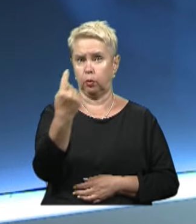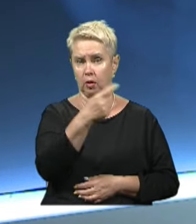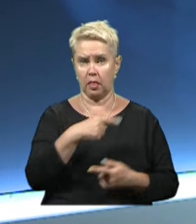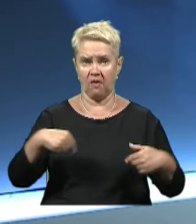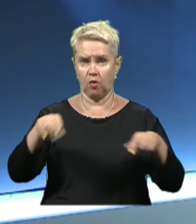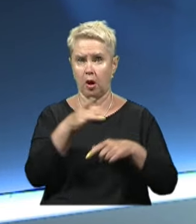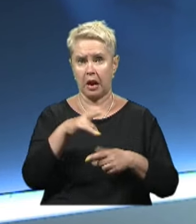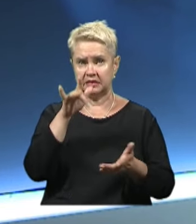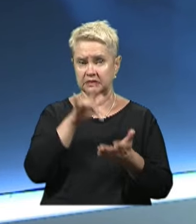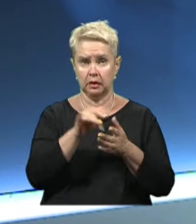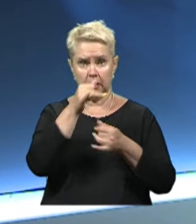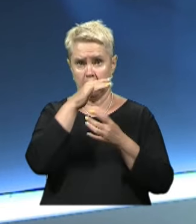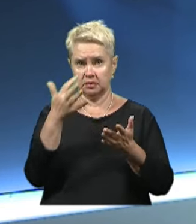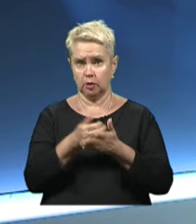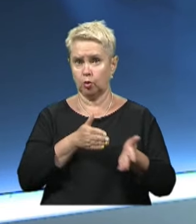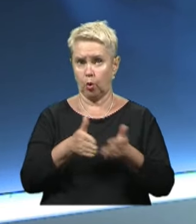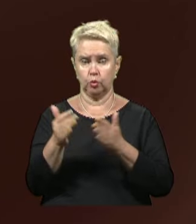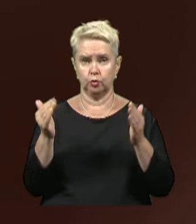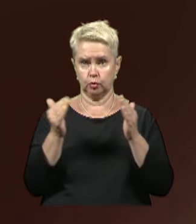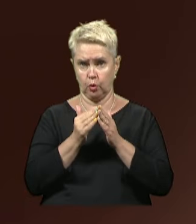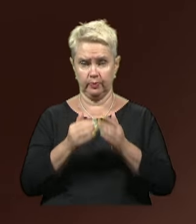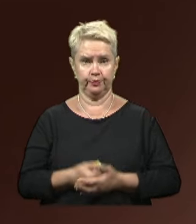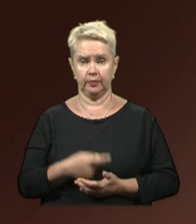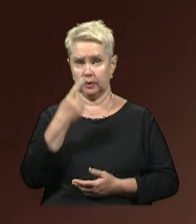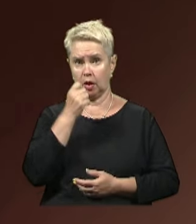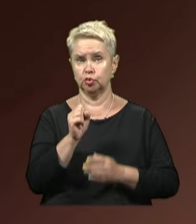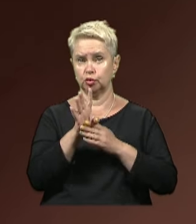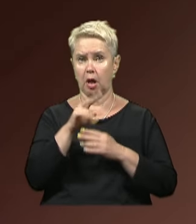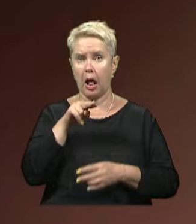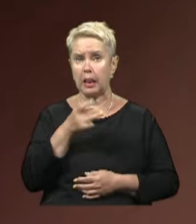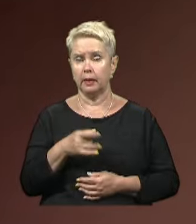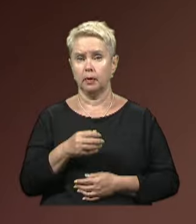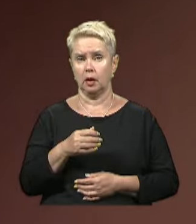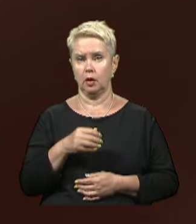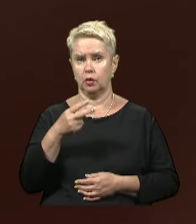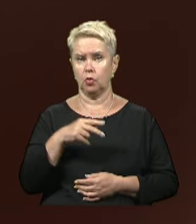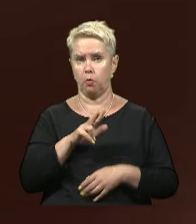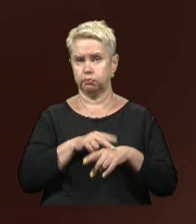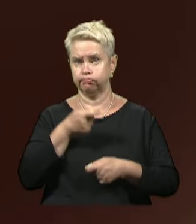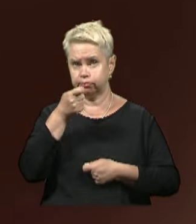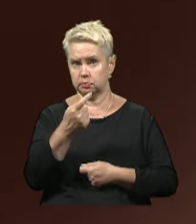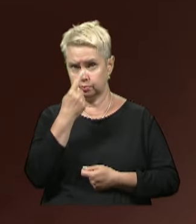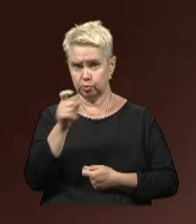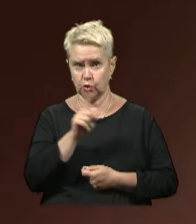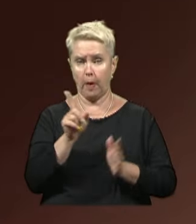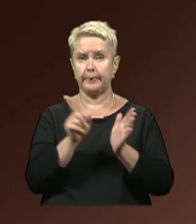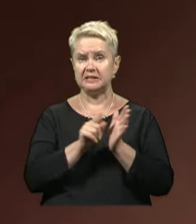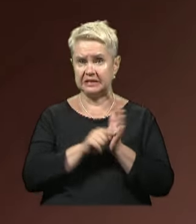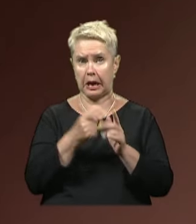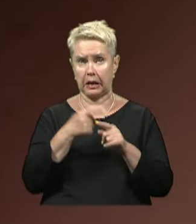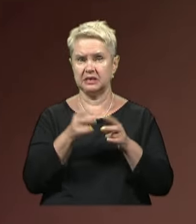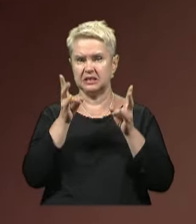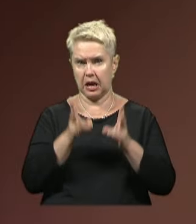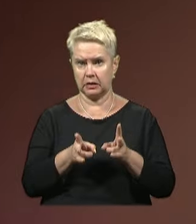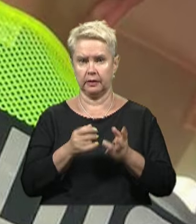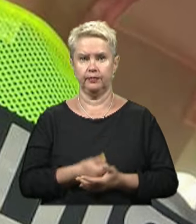навколо райцентру і не міг знайти дороги додому. Нагадаємо, 14 липня до правоохоронців надійшло повідомлення, що пенсіонер, який